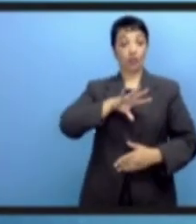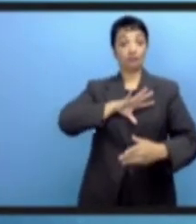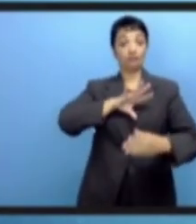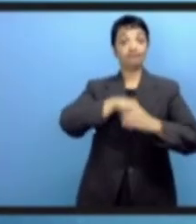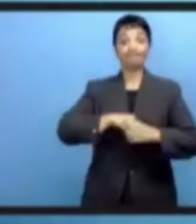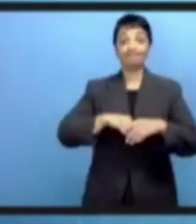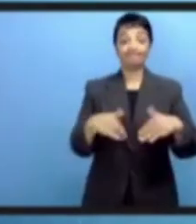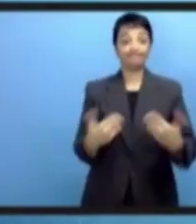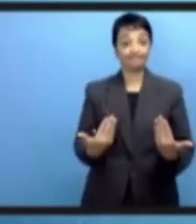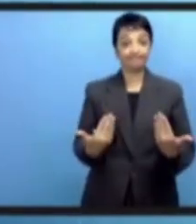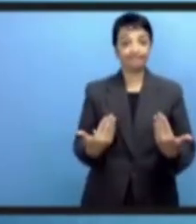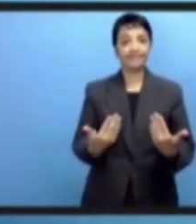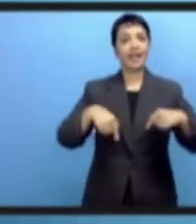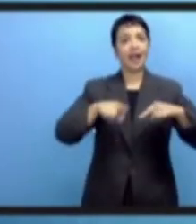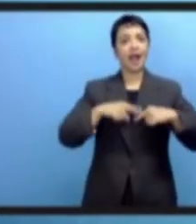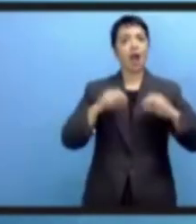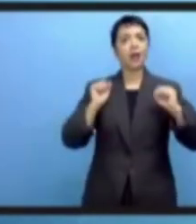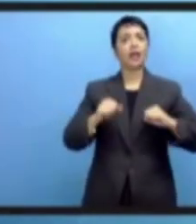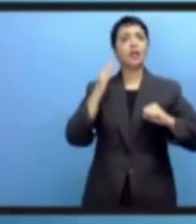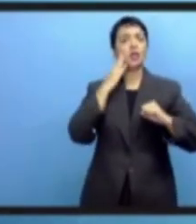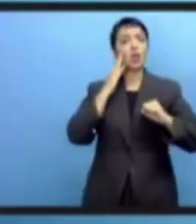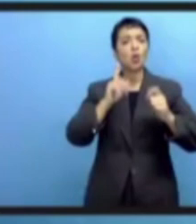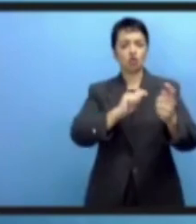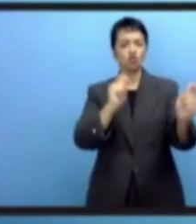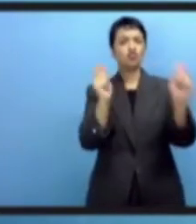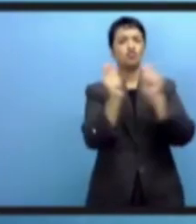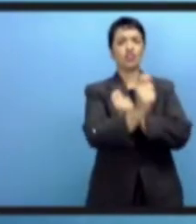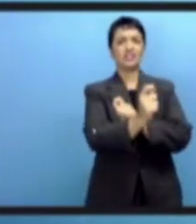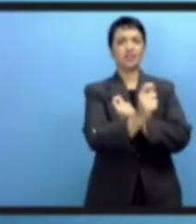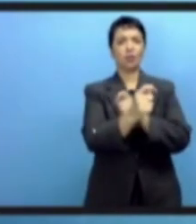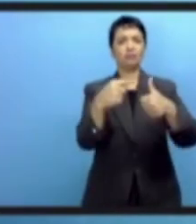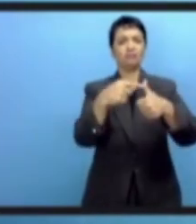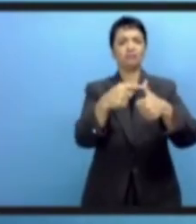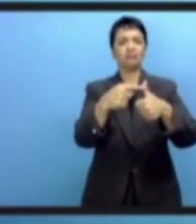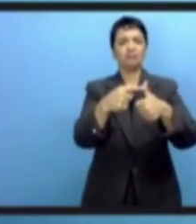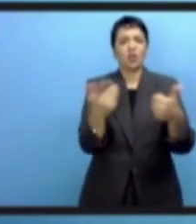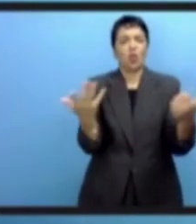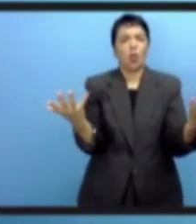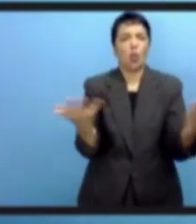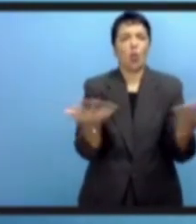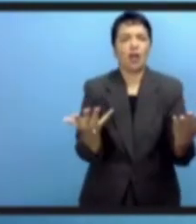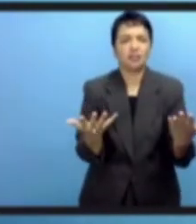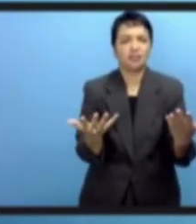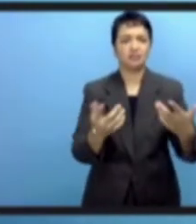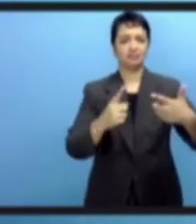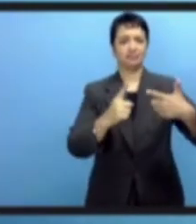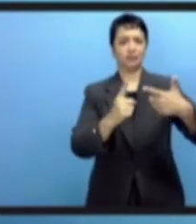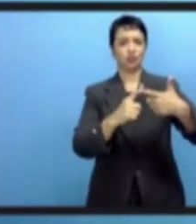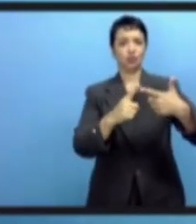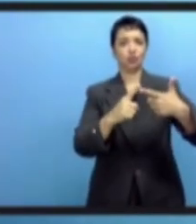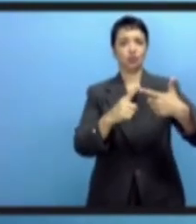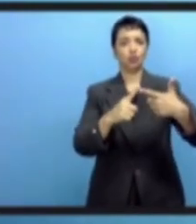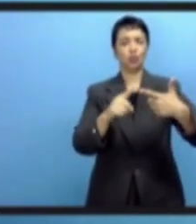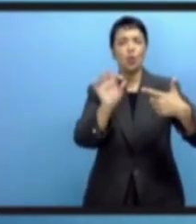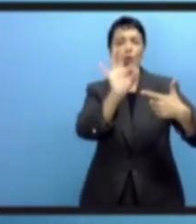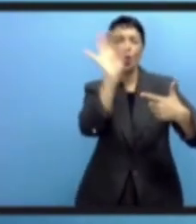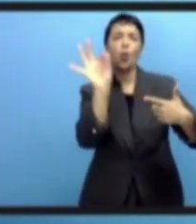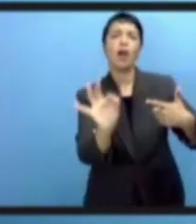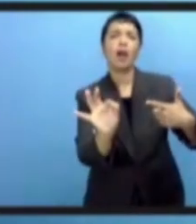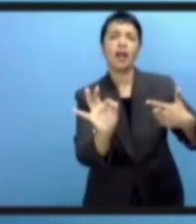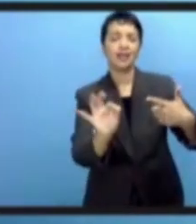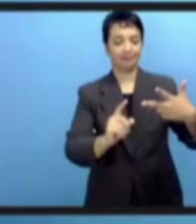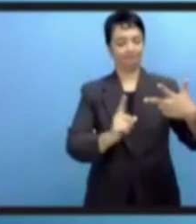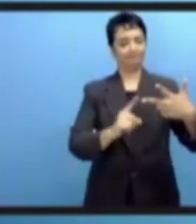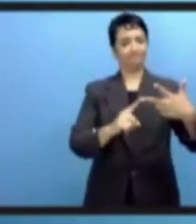этом пути к цифровой трансформации. Что трансформировать? Почему?